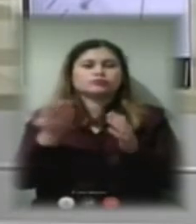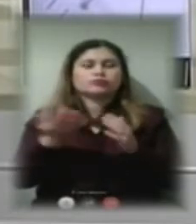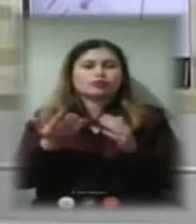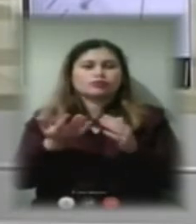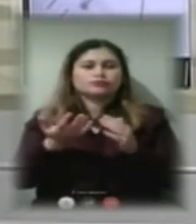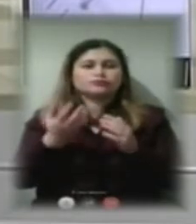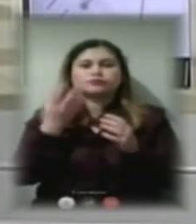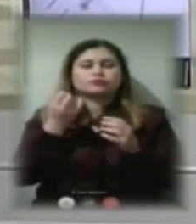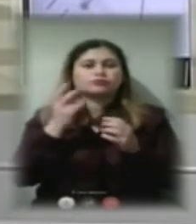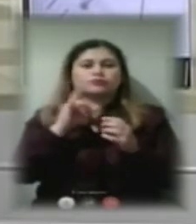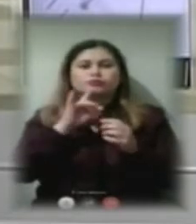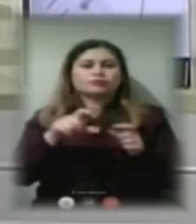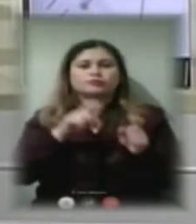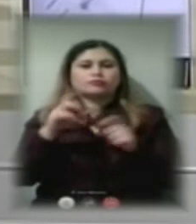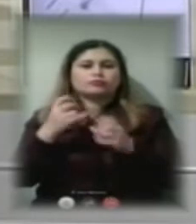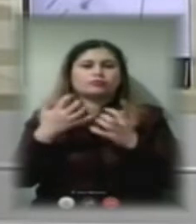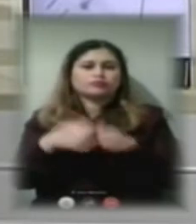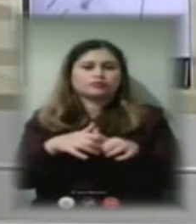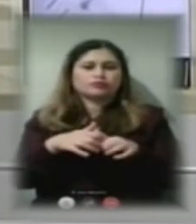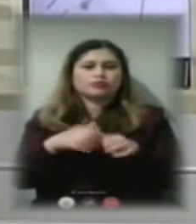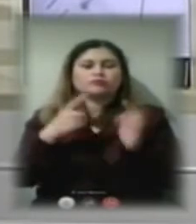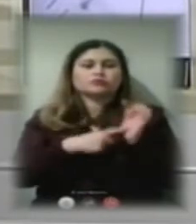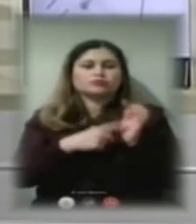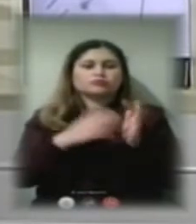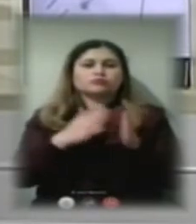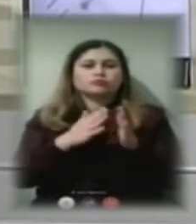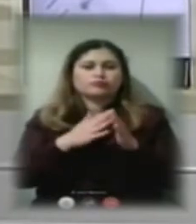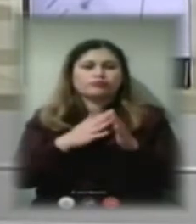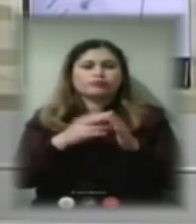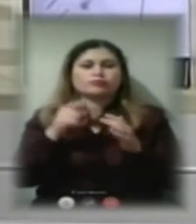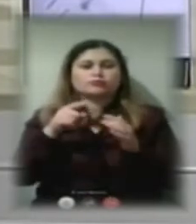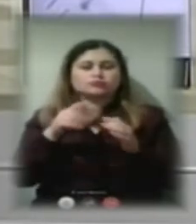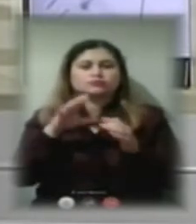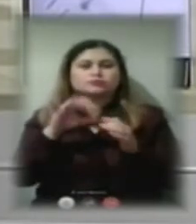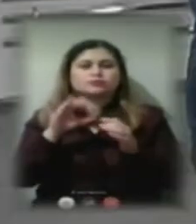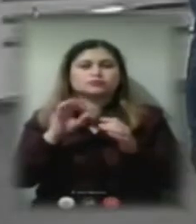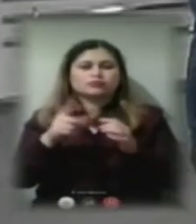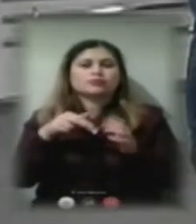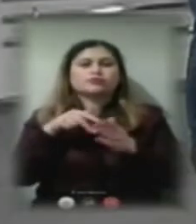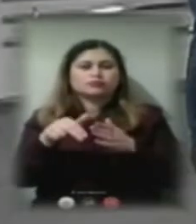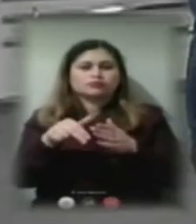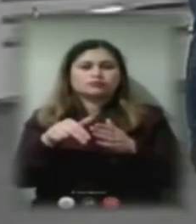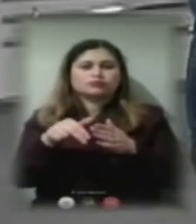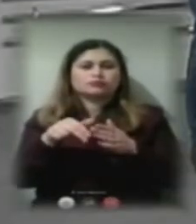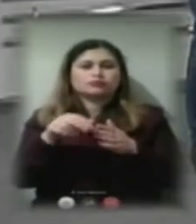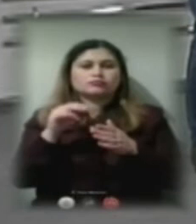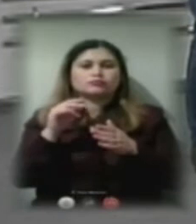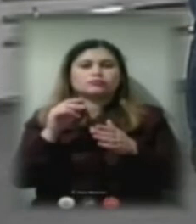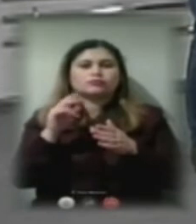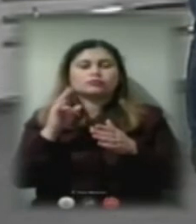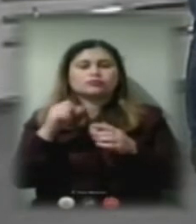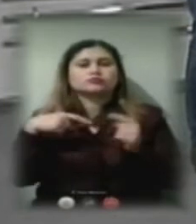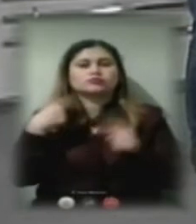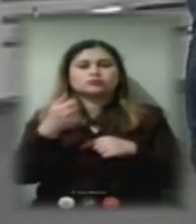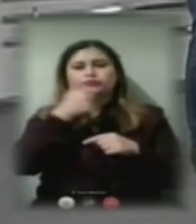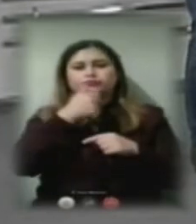буде переведено на автономне. Тобто 6 будинків з цього списку підуть. А на наступний рік я все ж